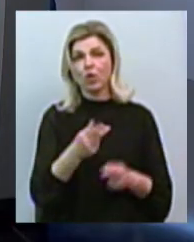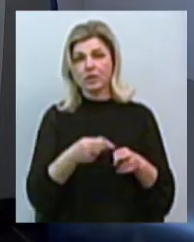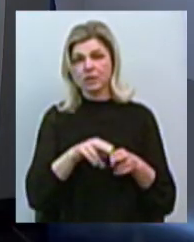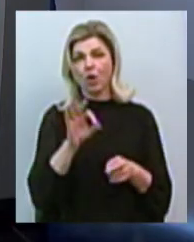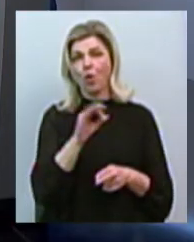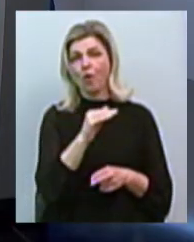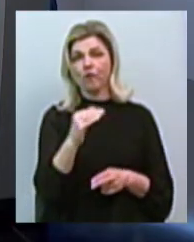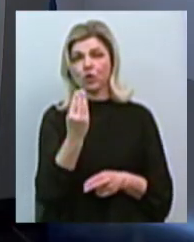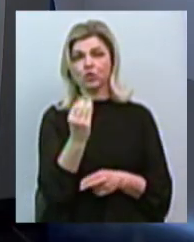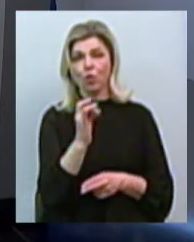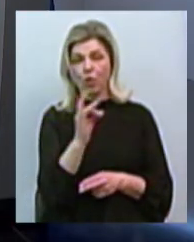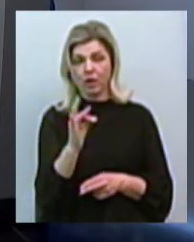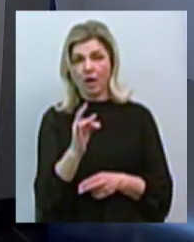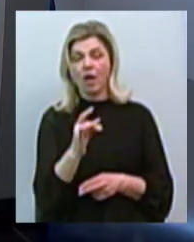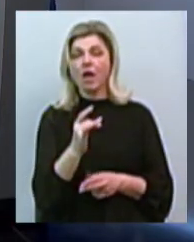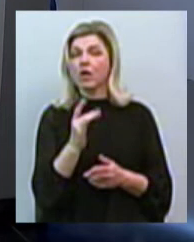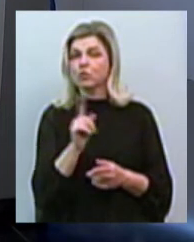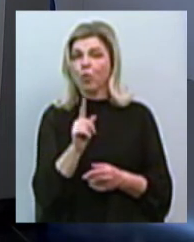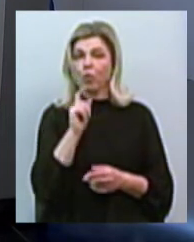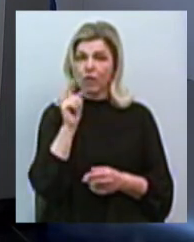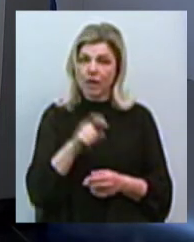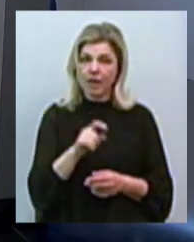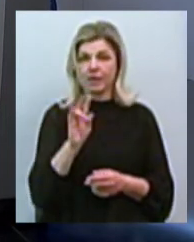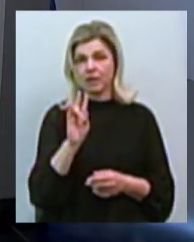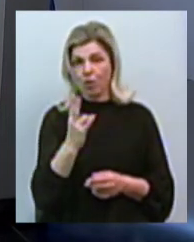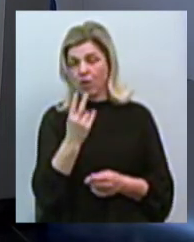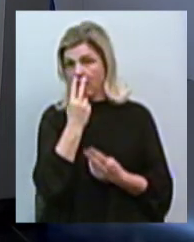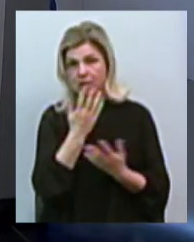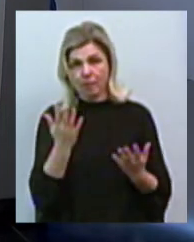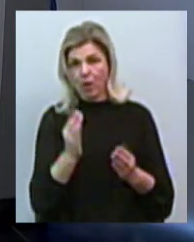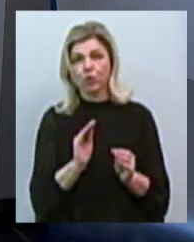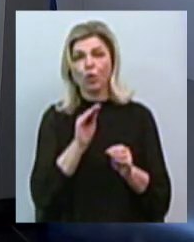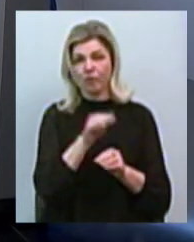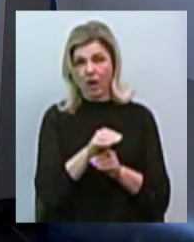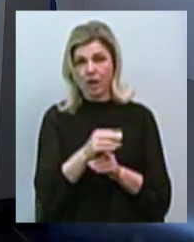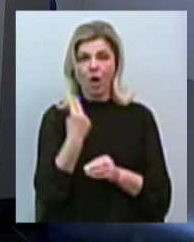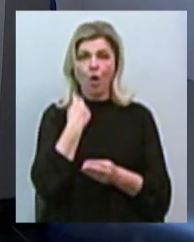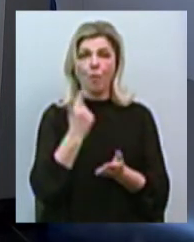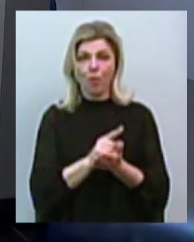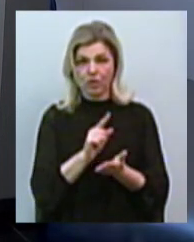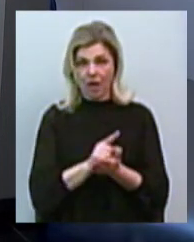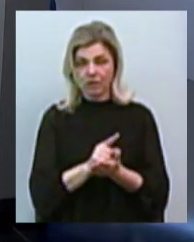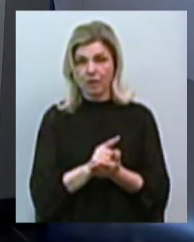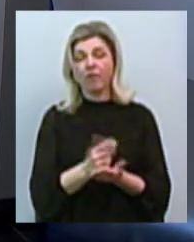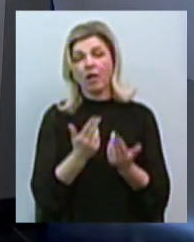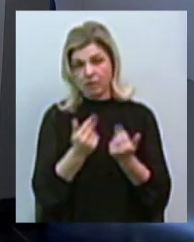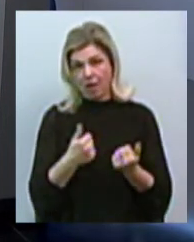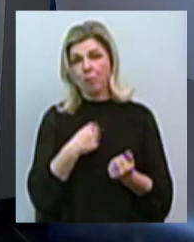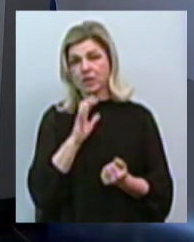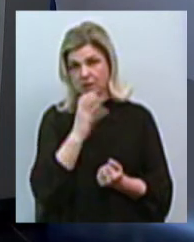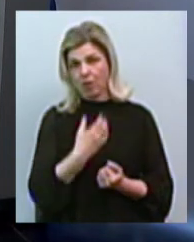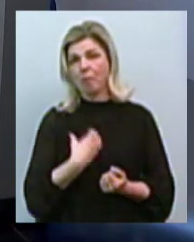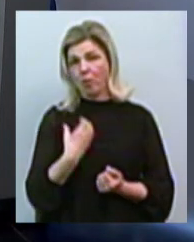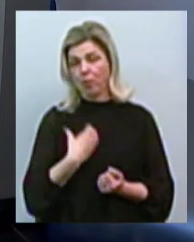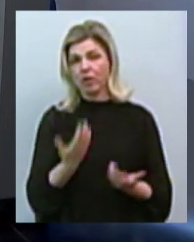маючи на увазі, що Україна і Миколаїв не побачать додаткових податків від них? Я, в мене є серйозні побоювання. якщо вона